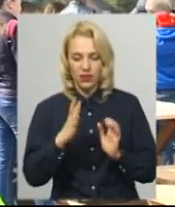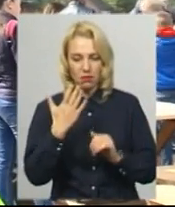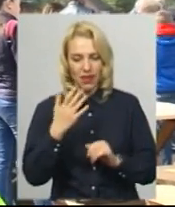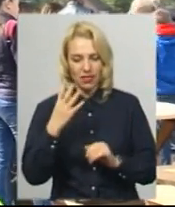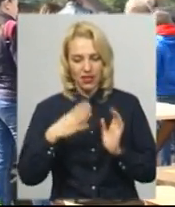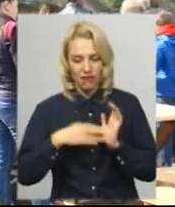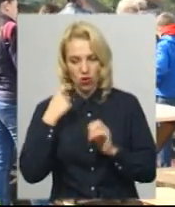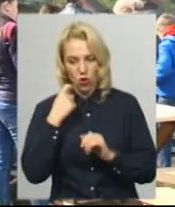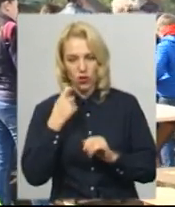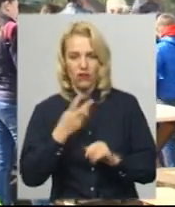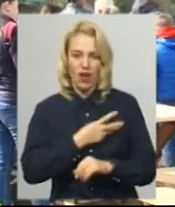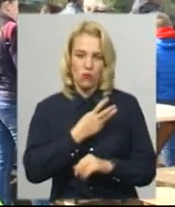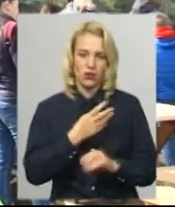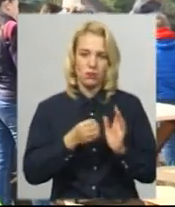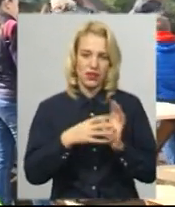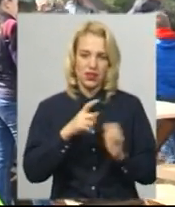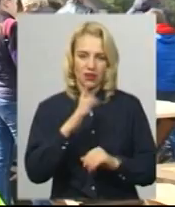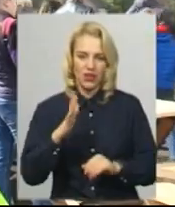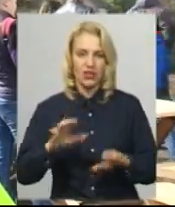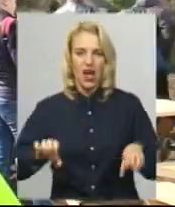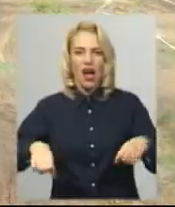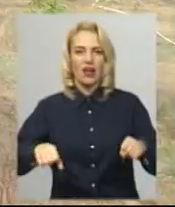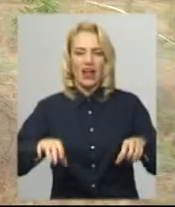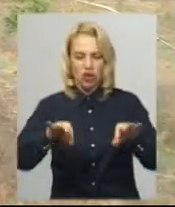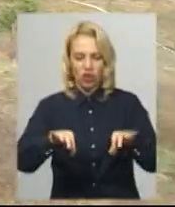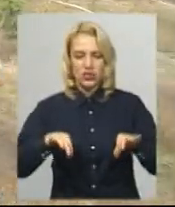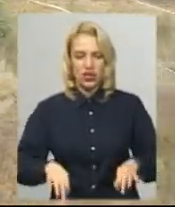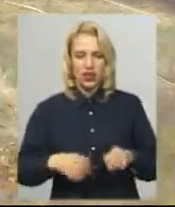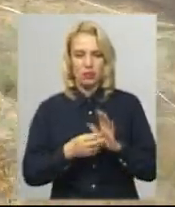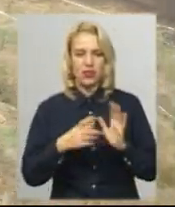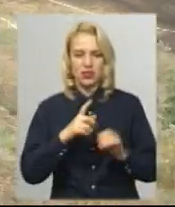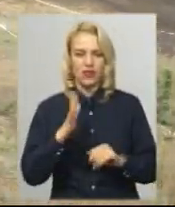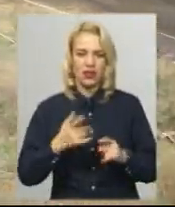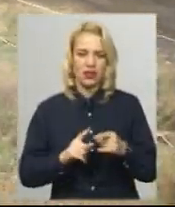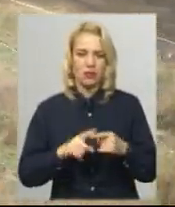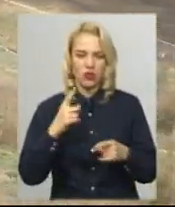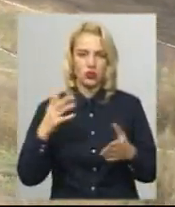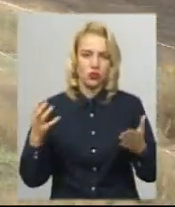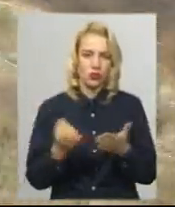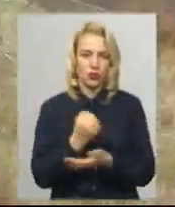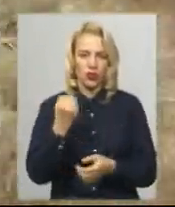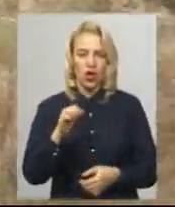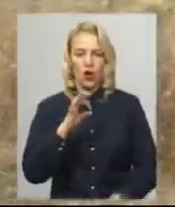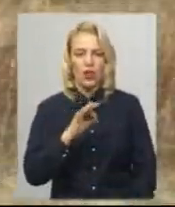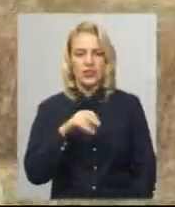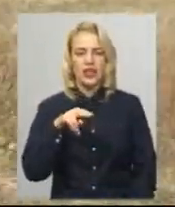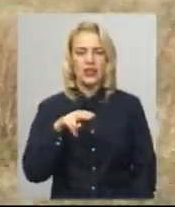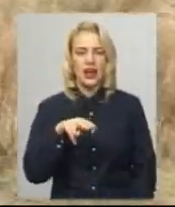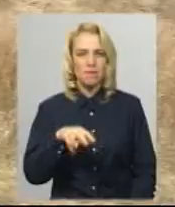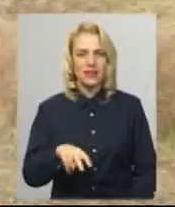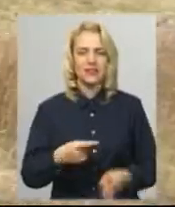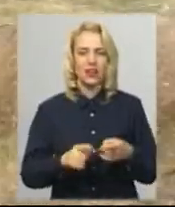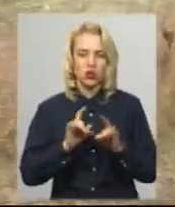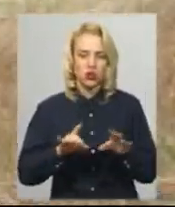будуть їхати 15 филин і квадроцикли також 15 филин». Першу перемову серед аматори збуває Олександр Ліпінський. Чоловік каже,